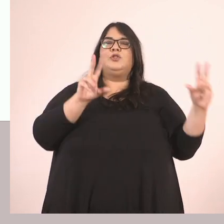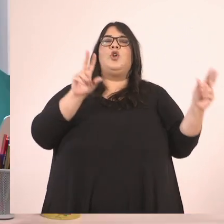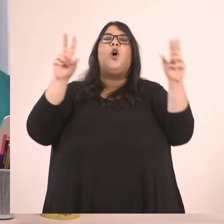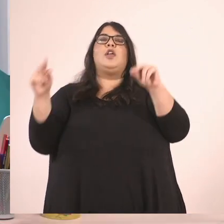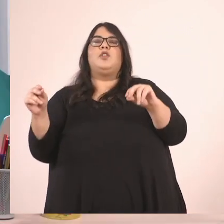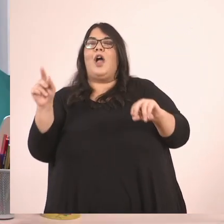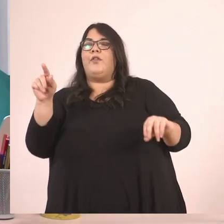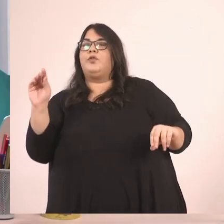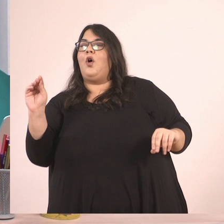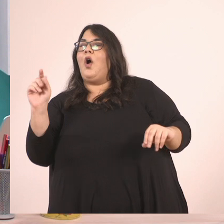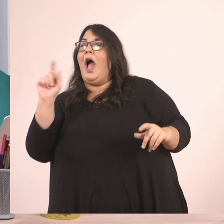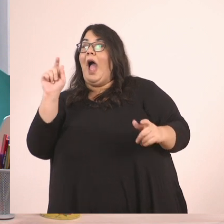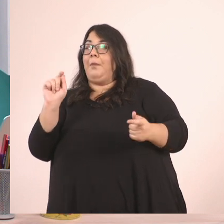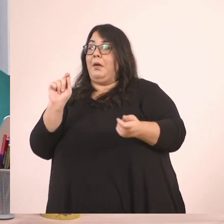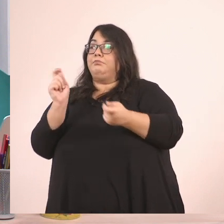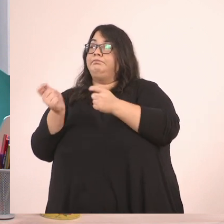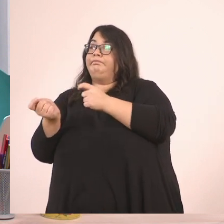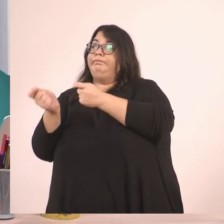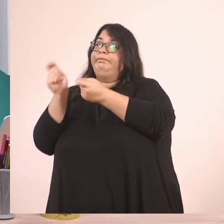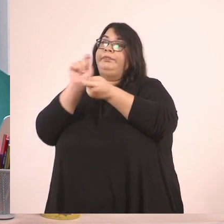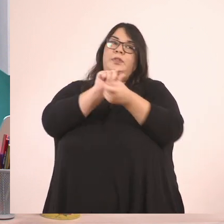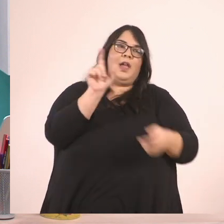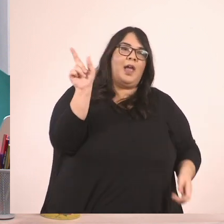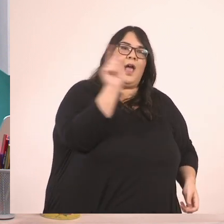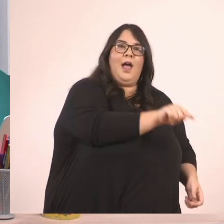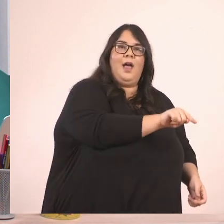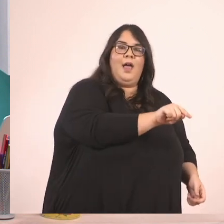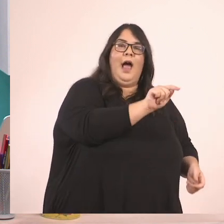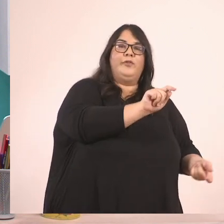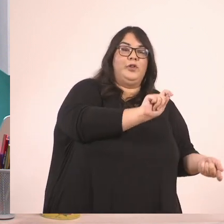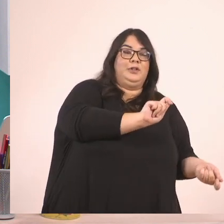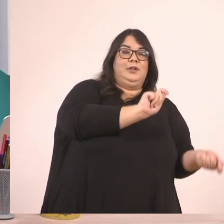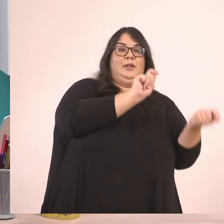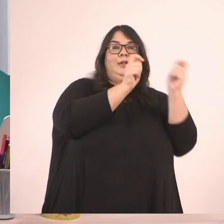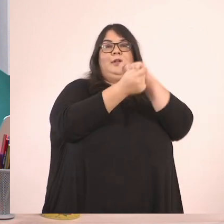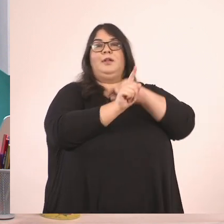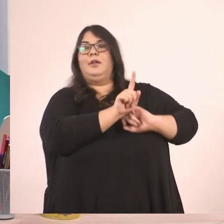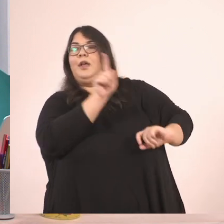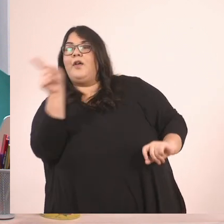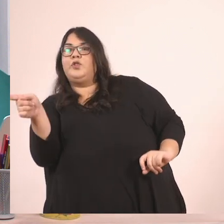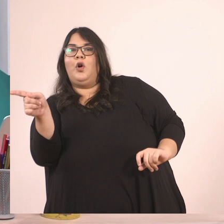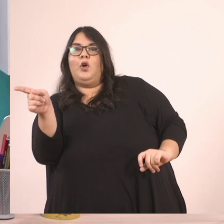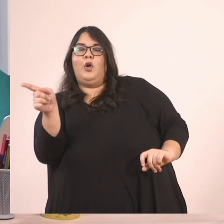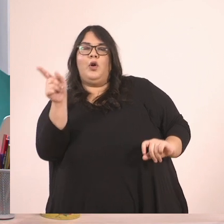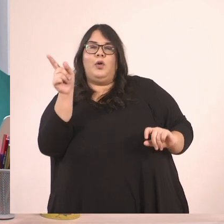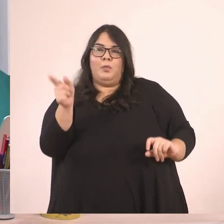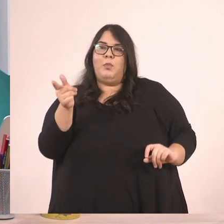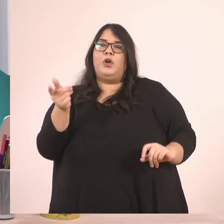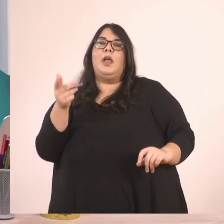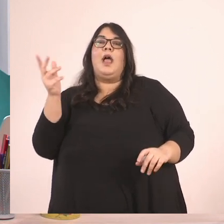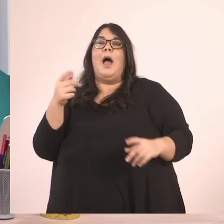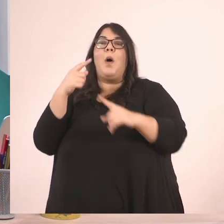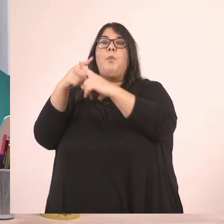Και το 9 δωδέκατα μπορεί προκύψει από το 3 τέταρτα Με πολλαπλασιασμό Όπως και το 3 τέταρτα μπορεί να προκύψει